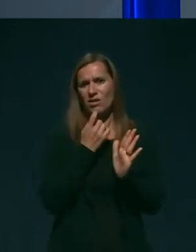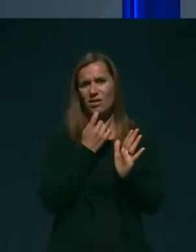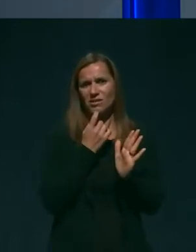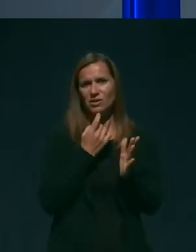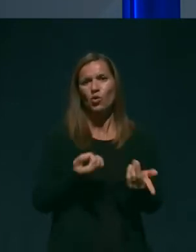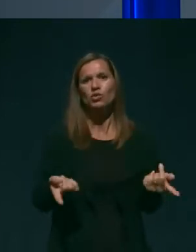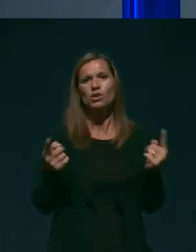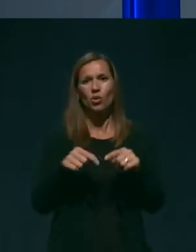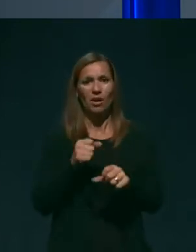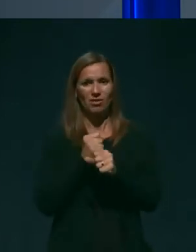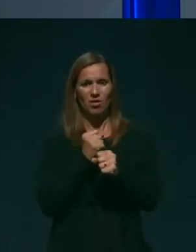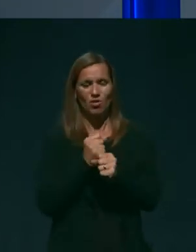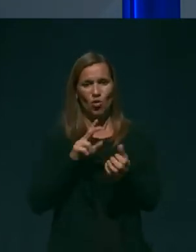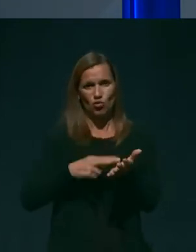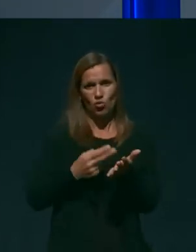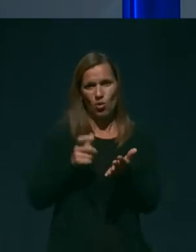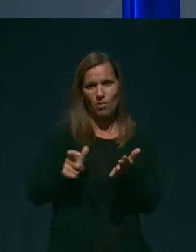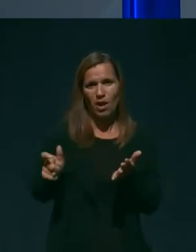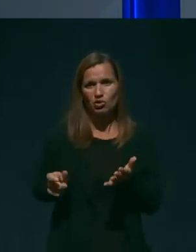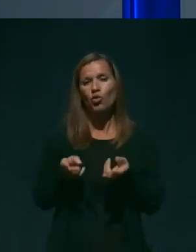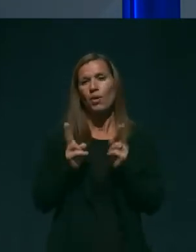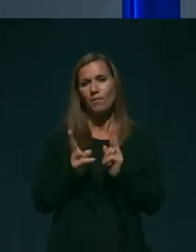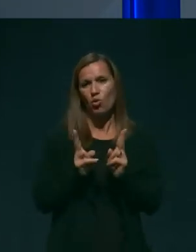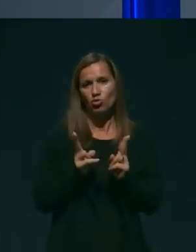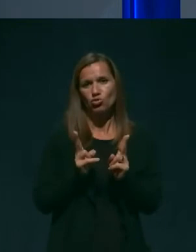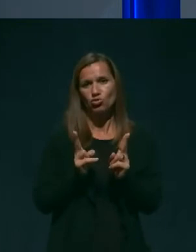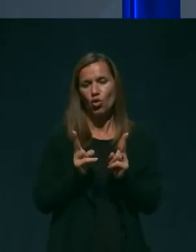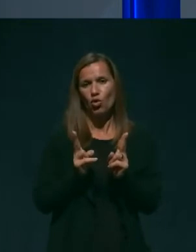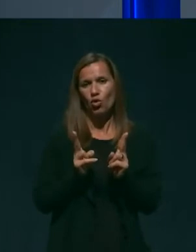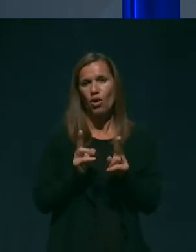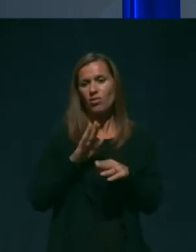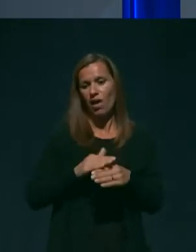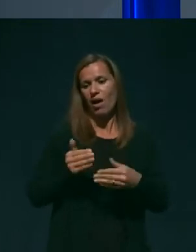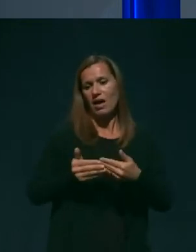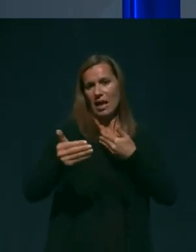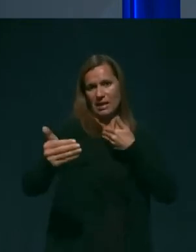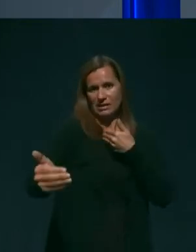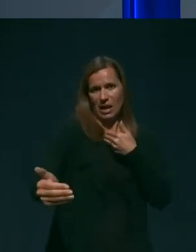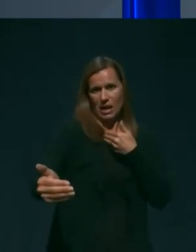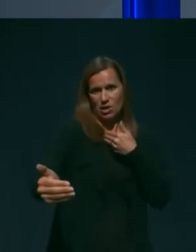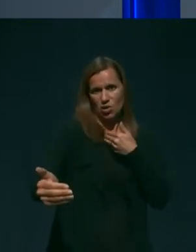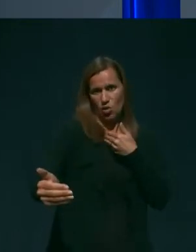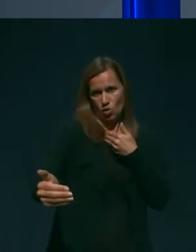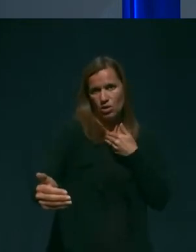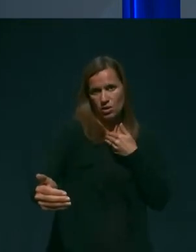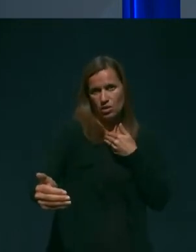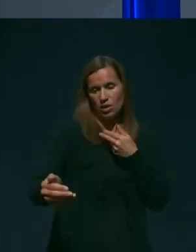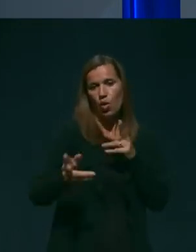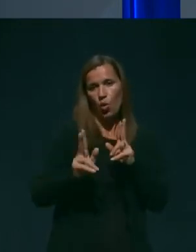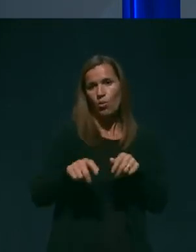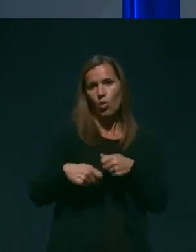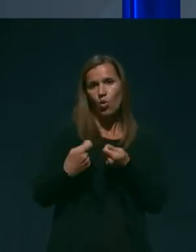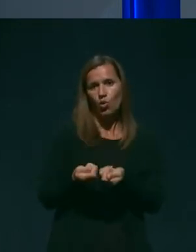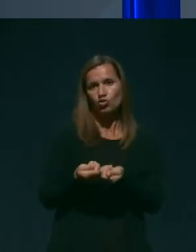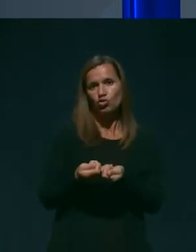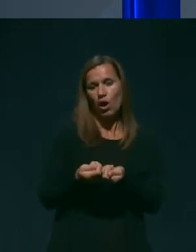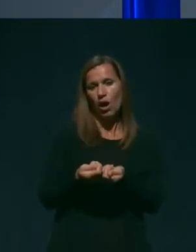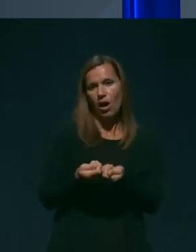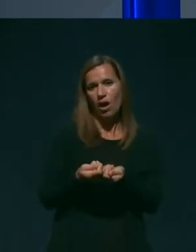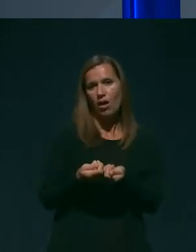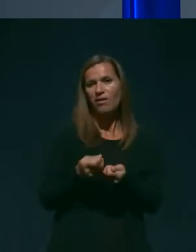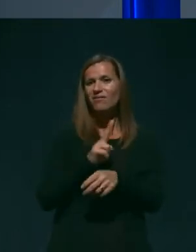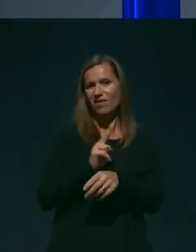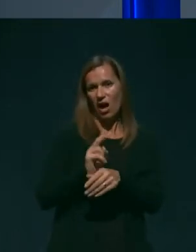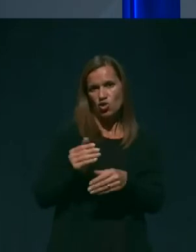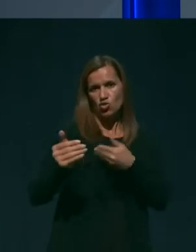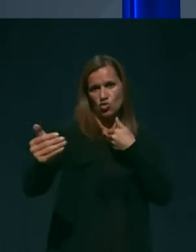delo tolmačev možno na določeno razdaljo, ki onemogoča prenos